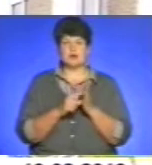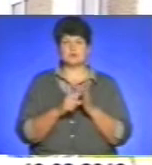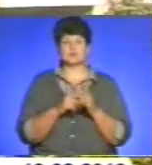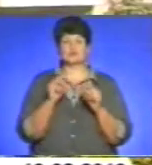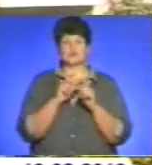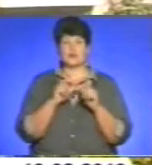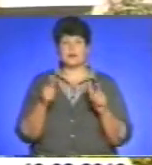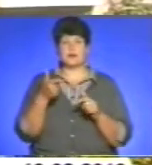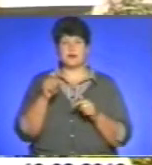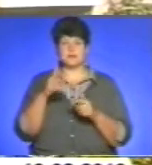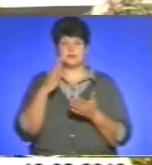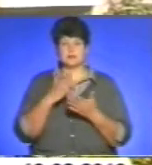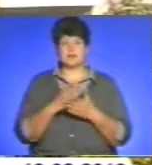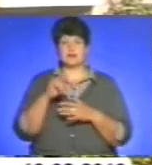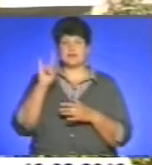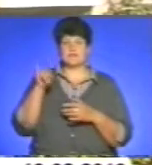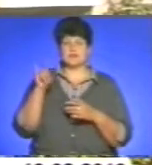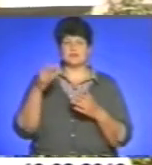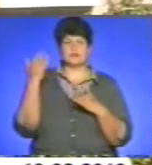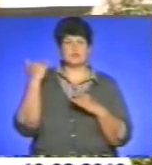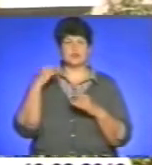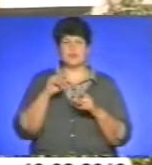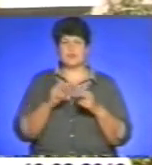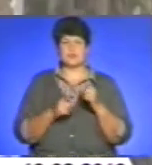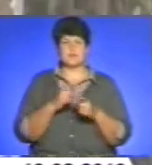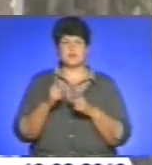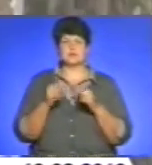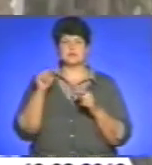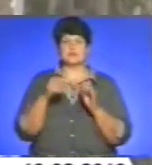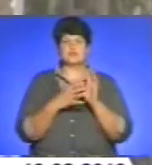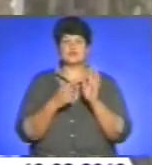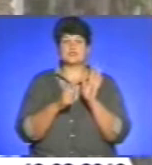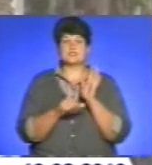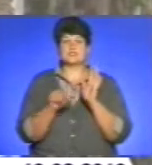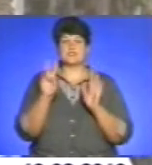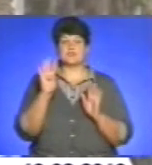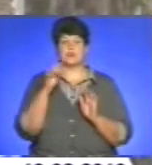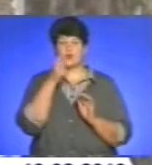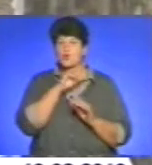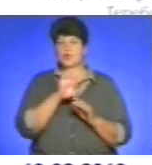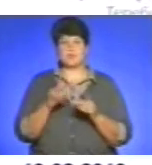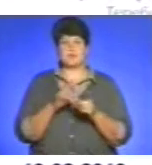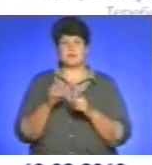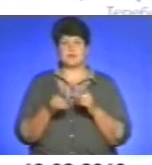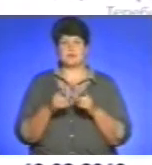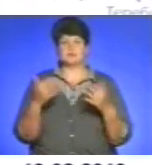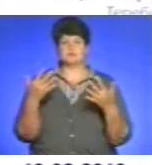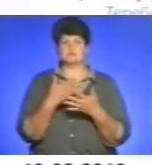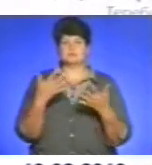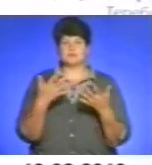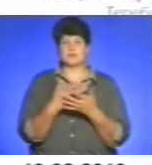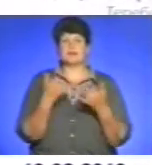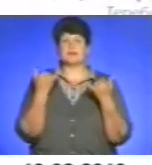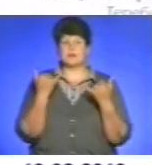газифікована, вікни, які не міняли ще з часу побудови, тобто з 1964 року, пропускали тепло. Тепер,